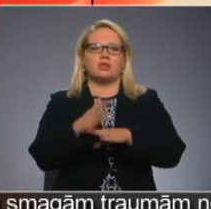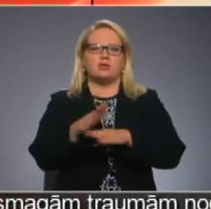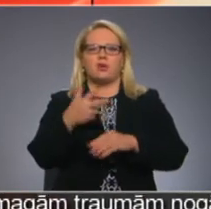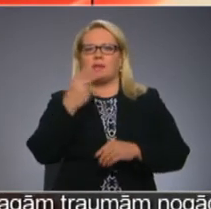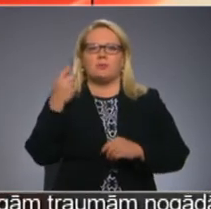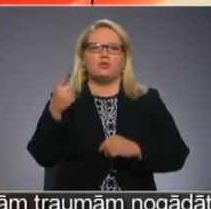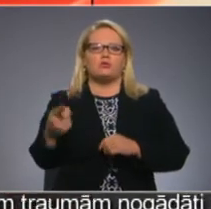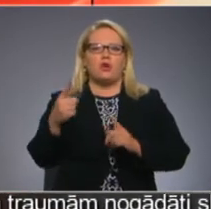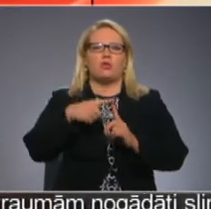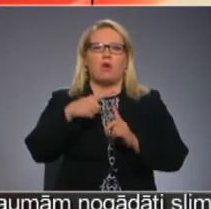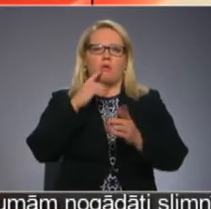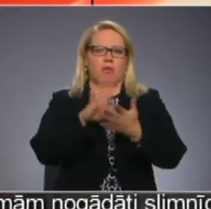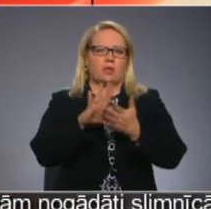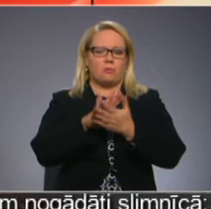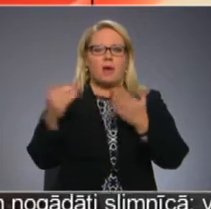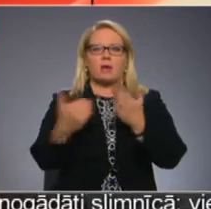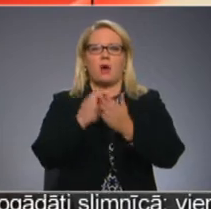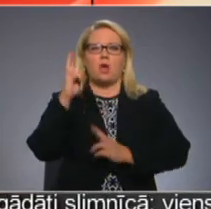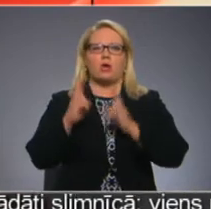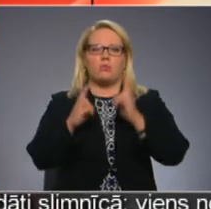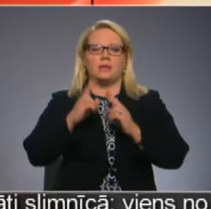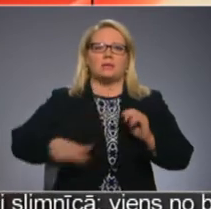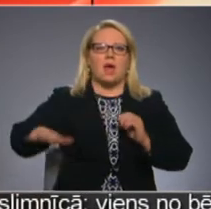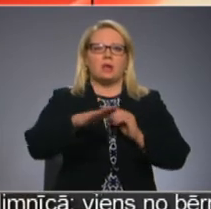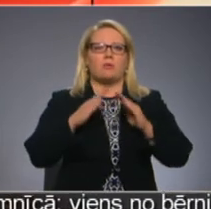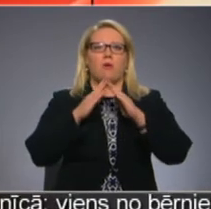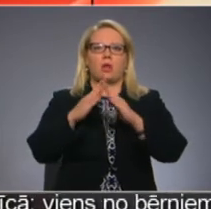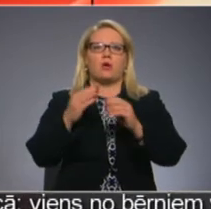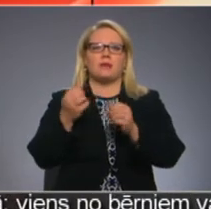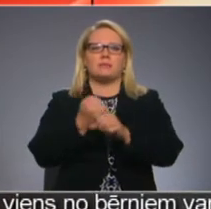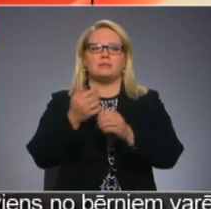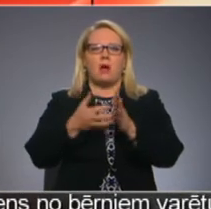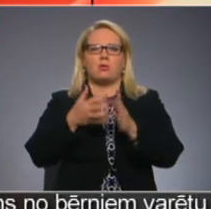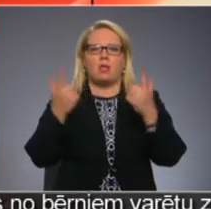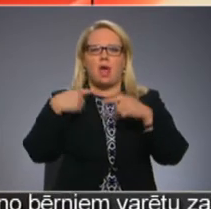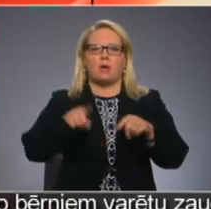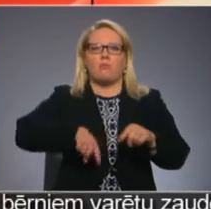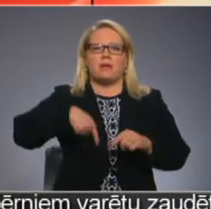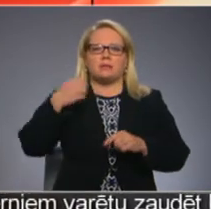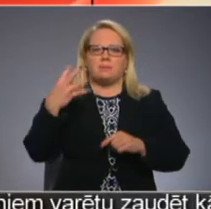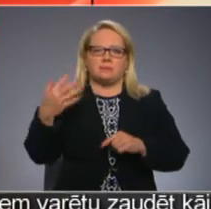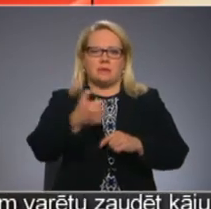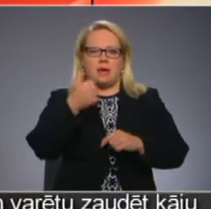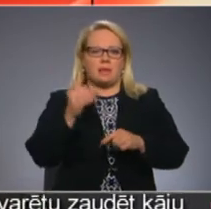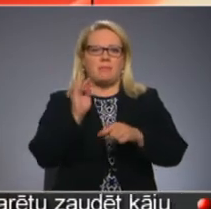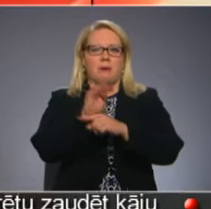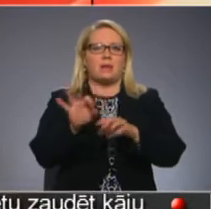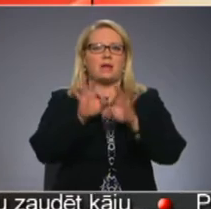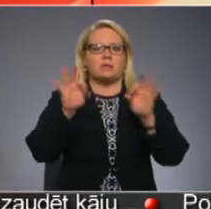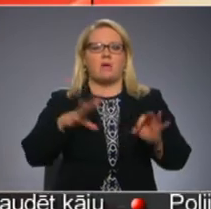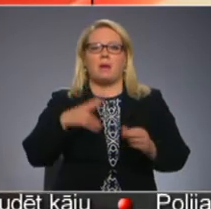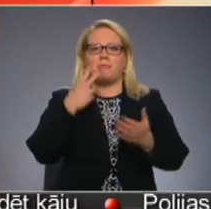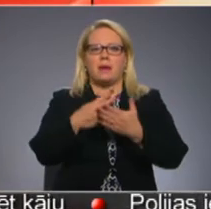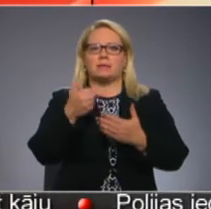tūkstoši tonu atkritumu. Jaunā rūpnīca atkrituma poligona izmantošanas laiku paildzinās vismaz par 15 gadiem, piebildījuši, ka sākotnē bija